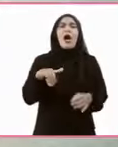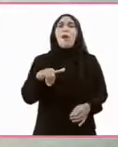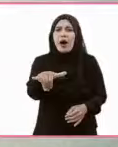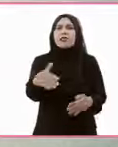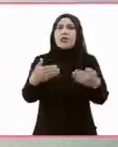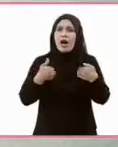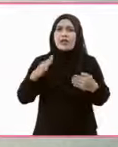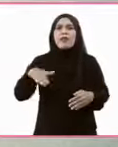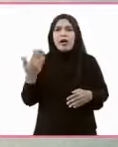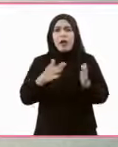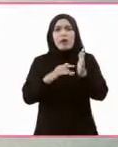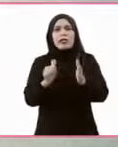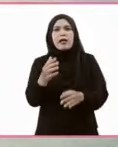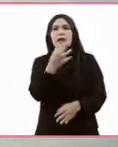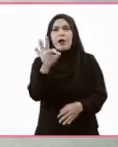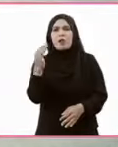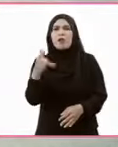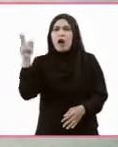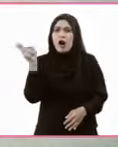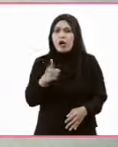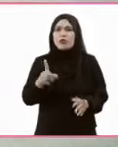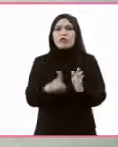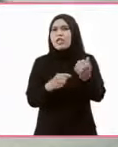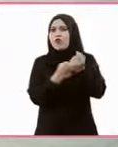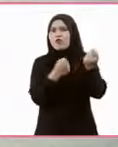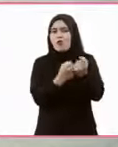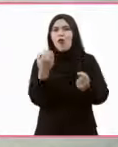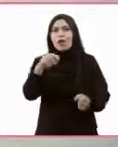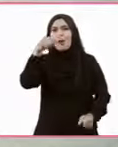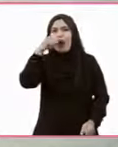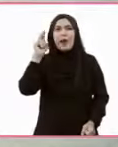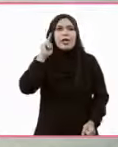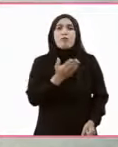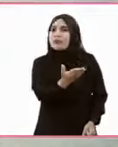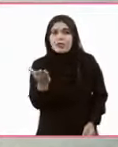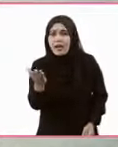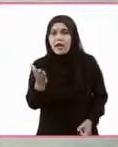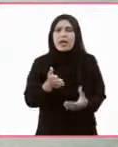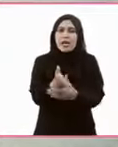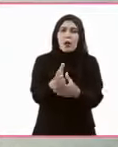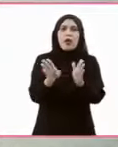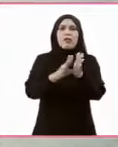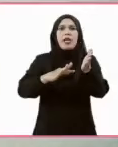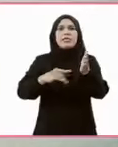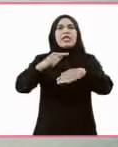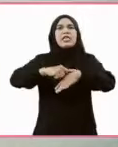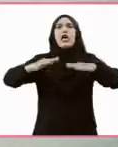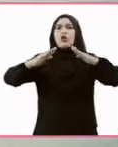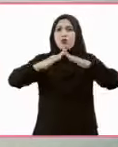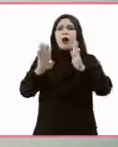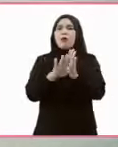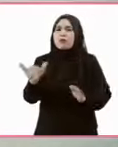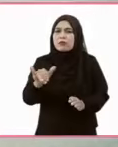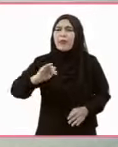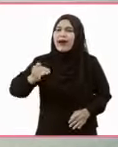Masih ada tahun ajaran baru berikutnya yang harus didukung oleh Bapak dan Ibu sekalian Melalui pembelajaran di rumah